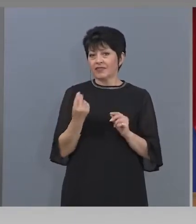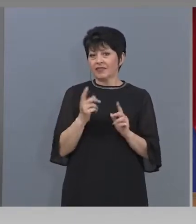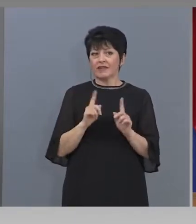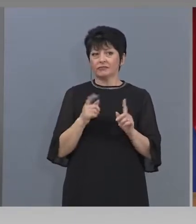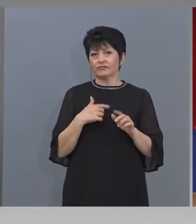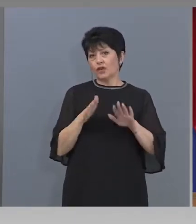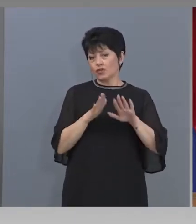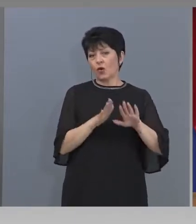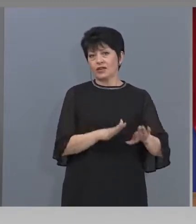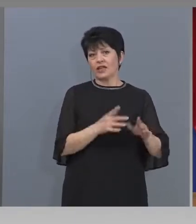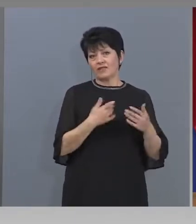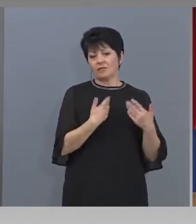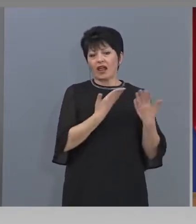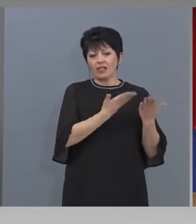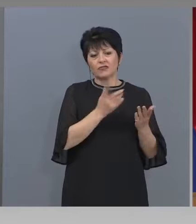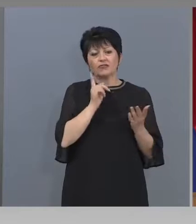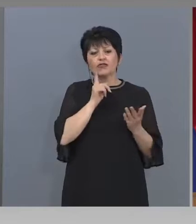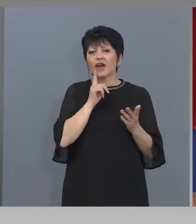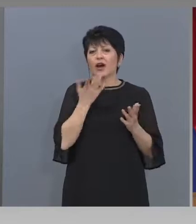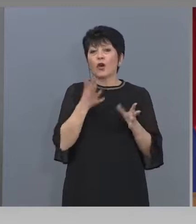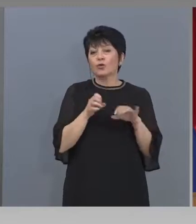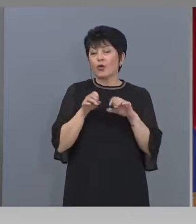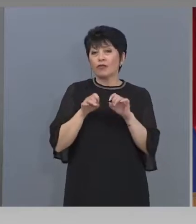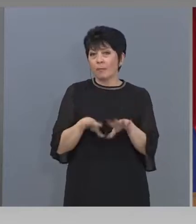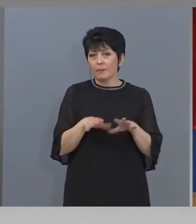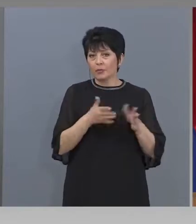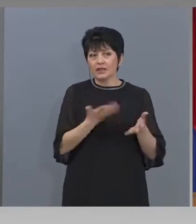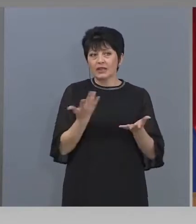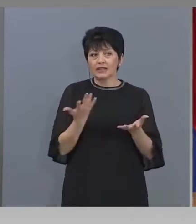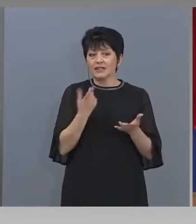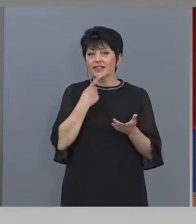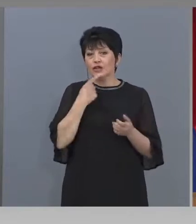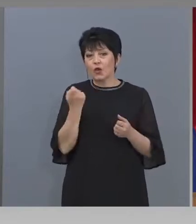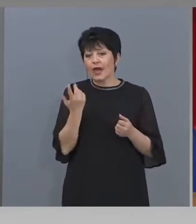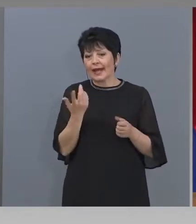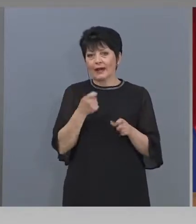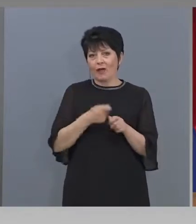оставяме защо и как е направено.